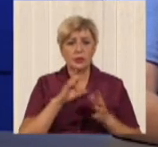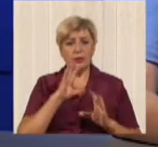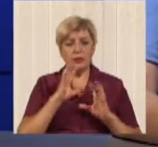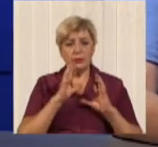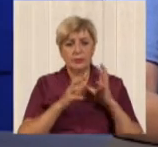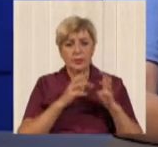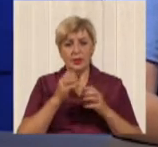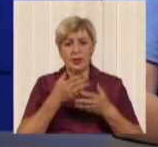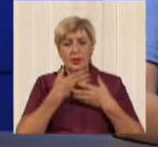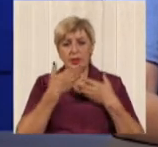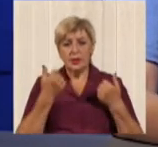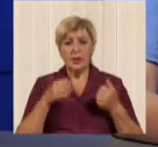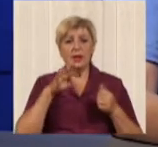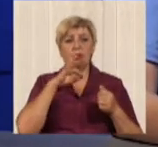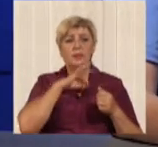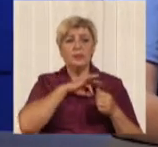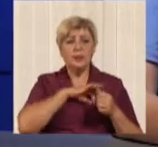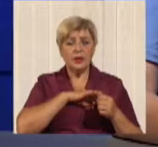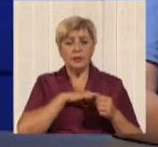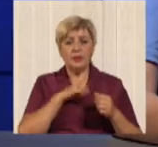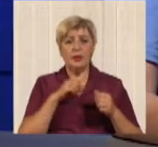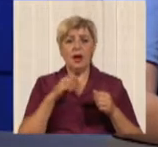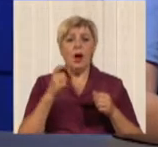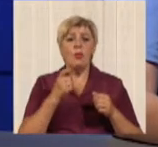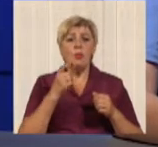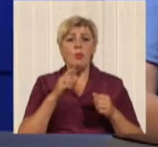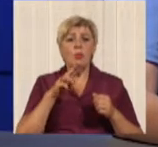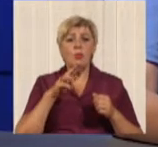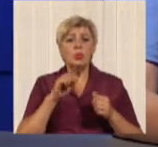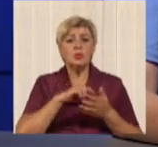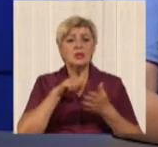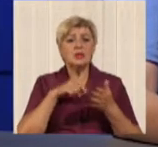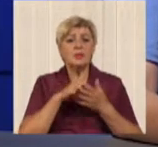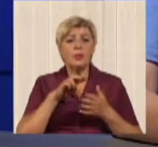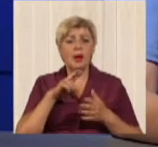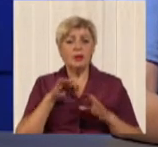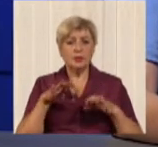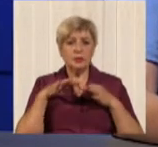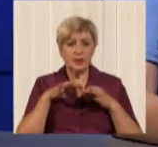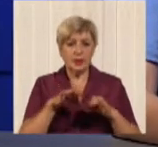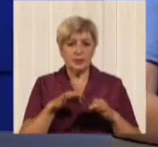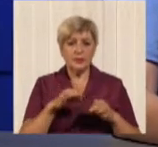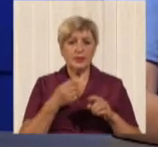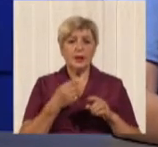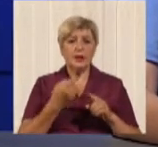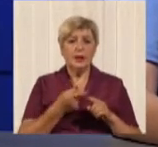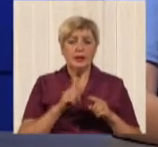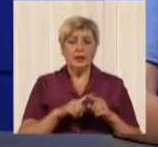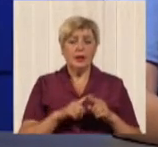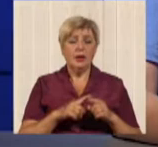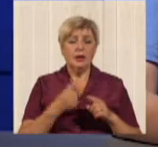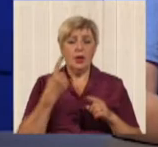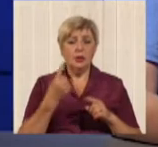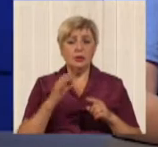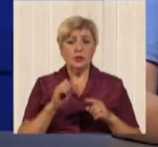уровень вот этой бытової коррупції. он везде сугубо дотаційний. То есть это считается одной из самых важных